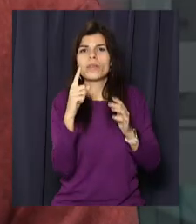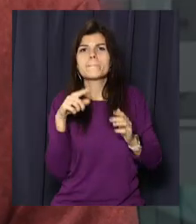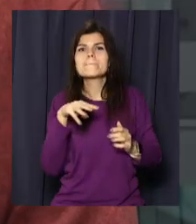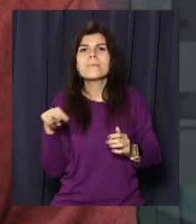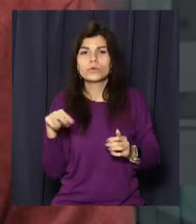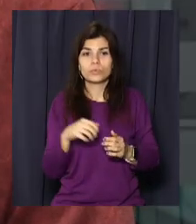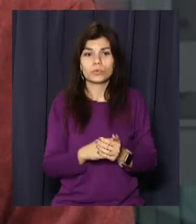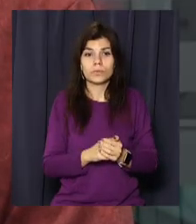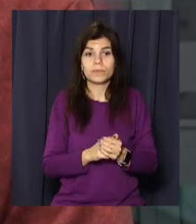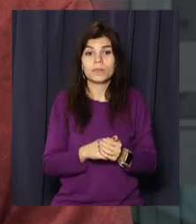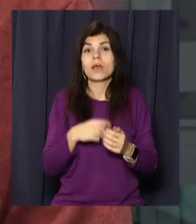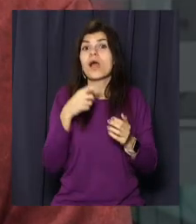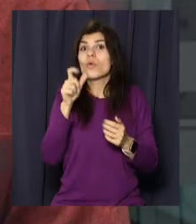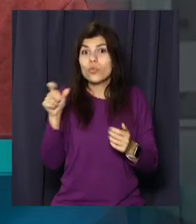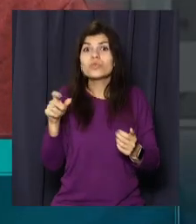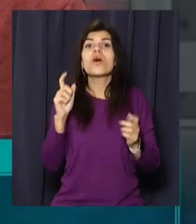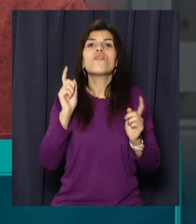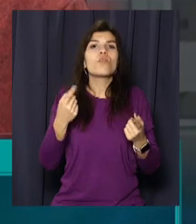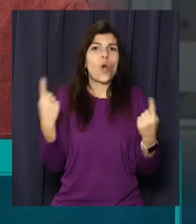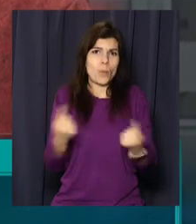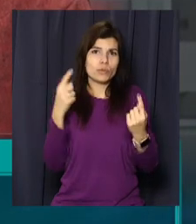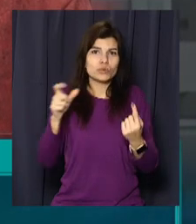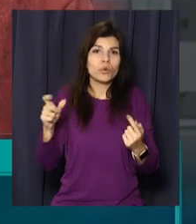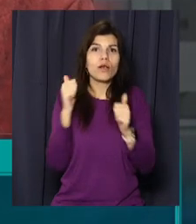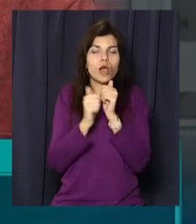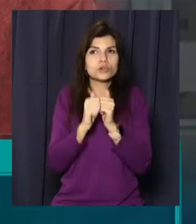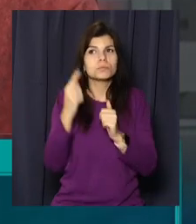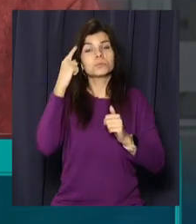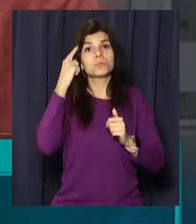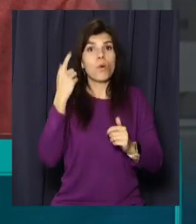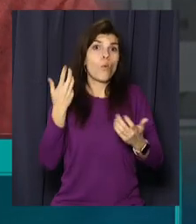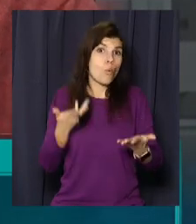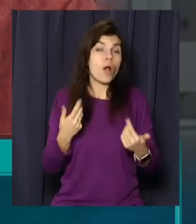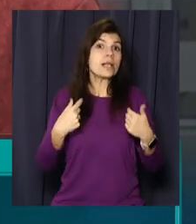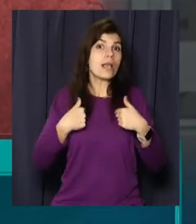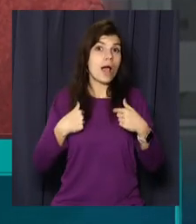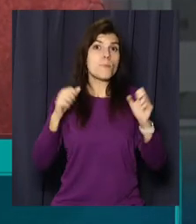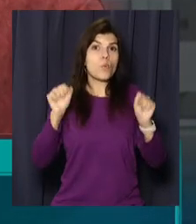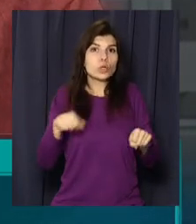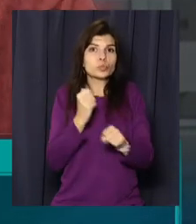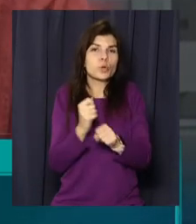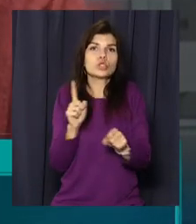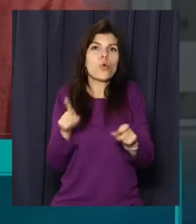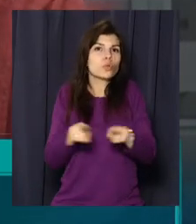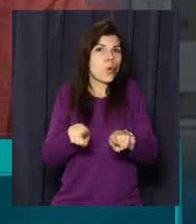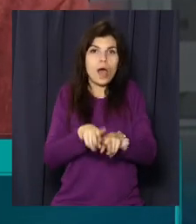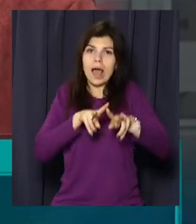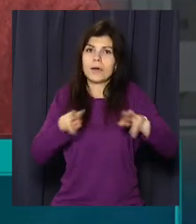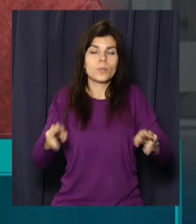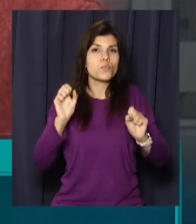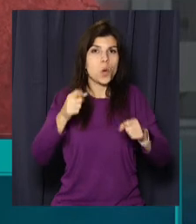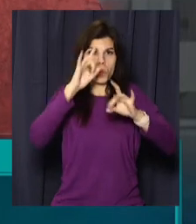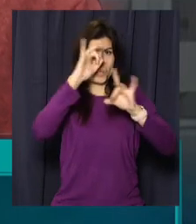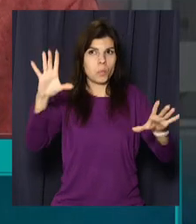Герої Тік-Ток-відео – це звичайні люди. Тобто в кожного виникає думка, що я можу зробити щось таке ж саме, мати